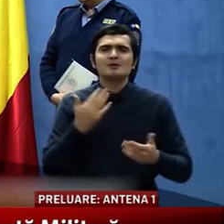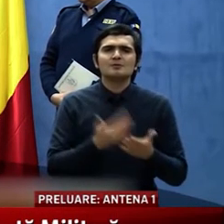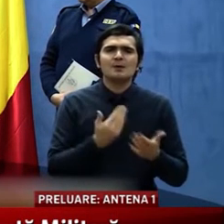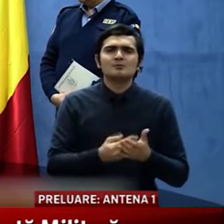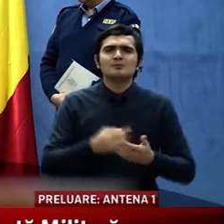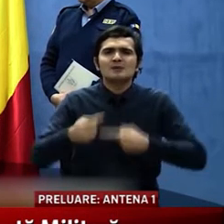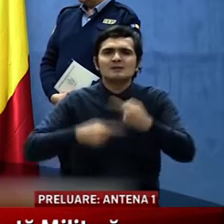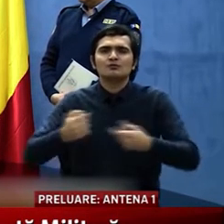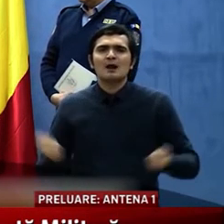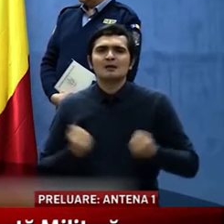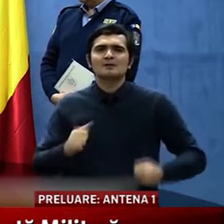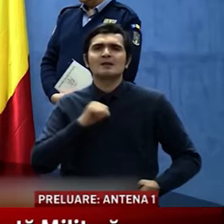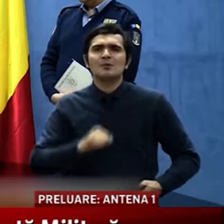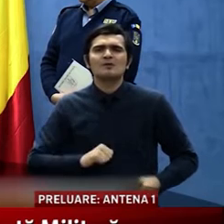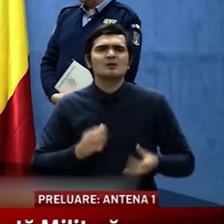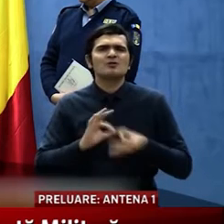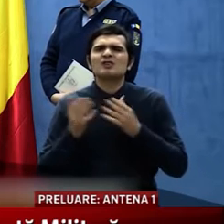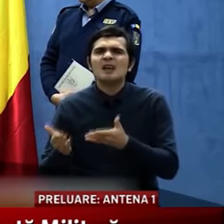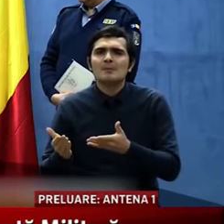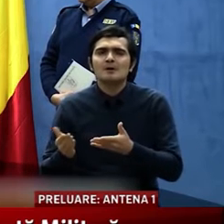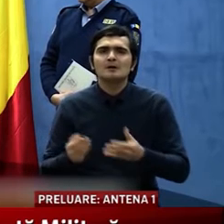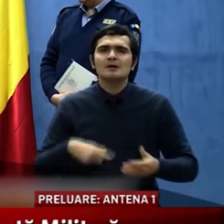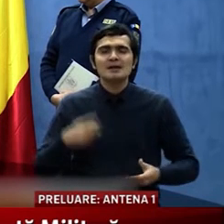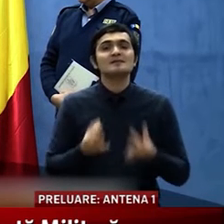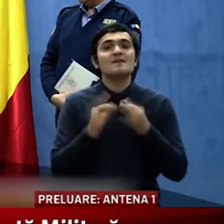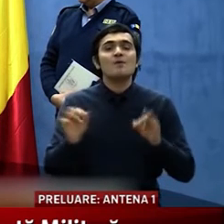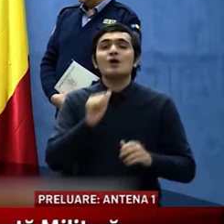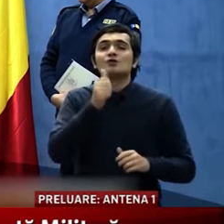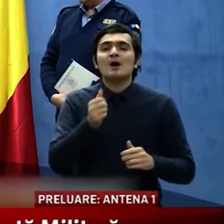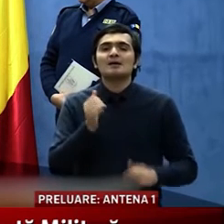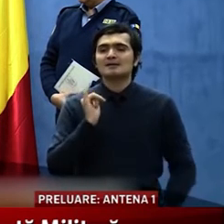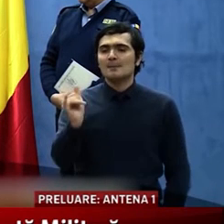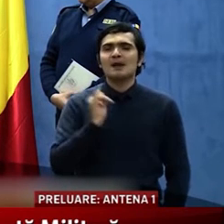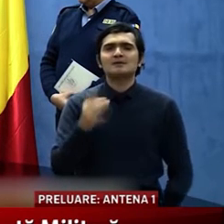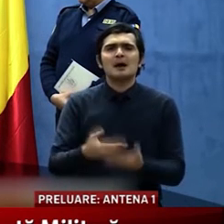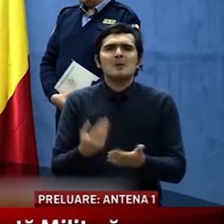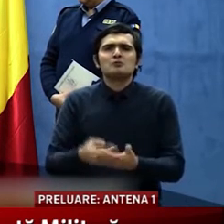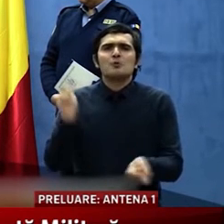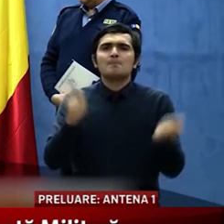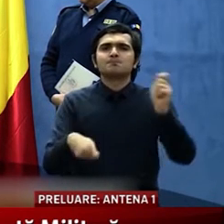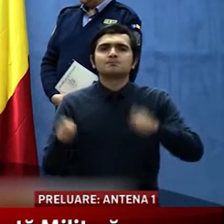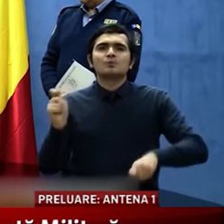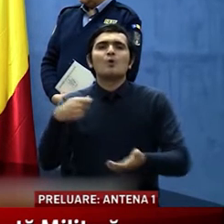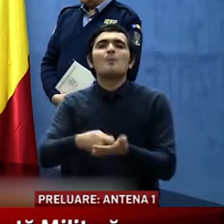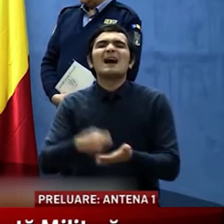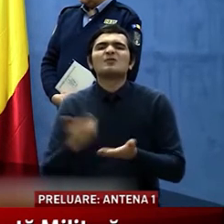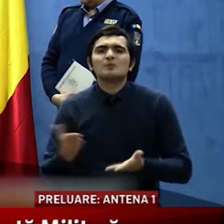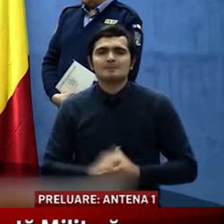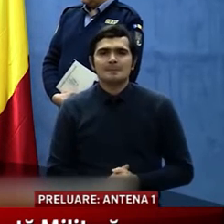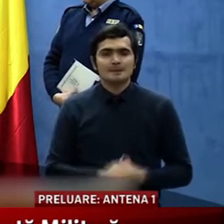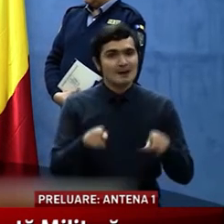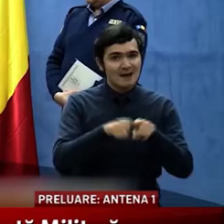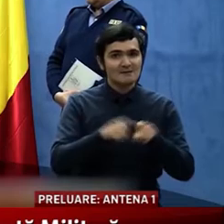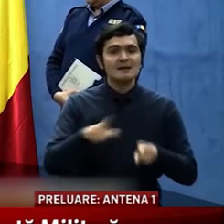profesionale, adică sunt permise doar deplasările pentru cumpărături. b. Totodată este